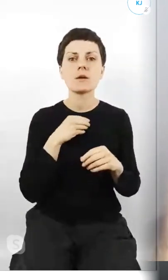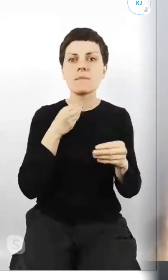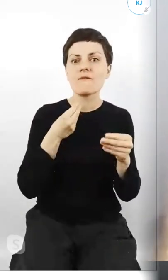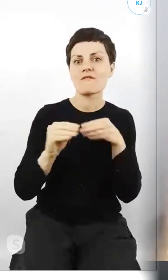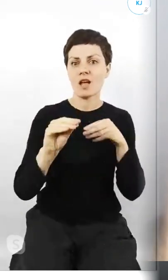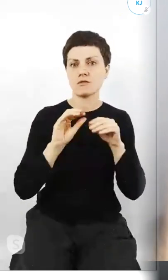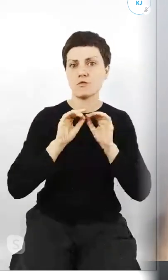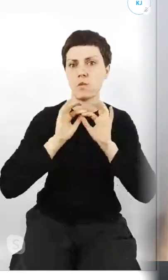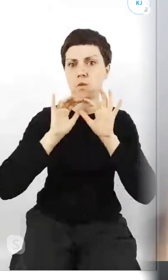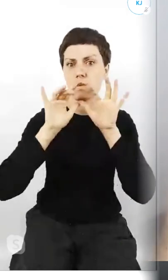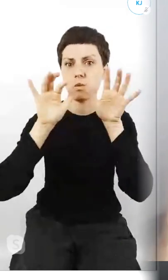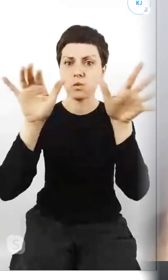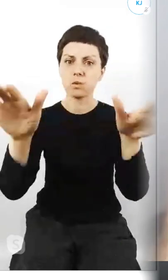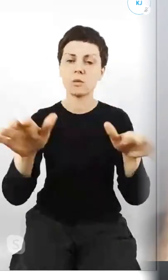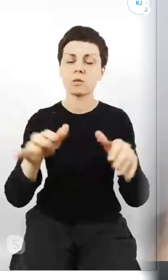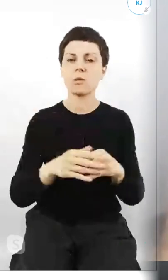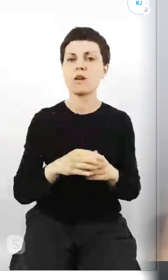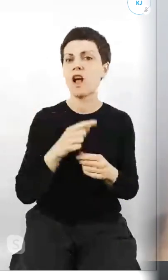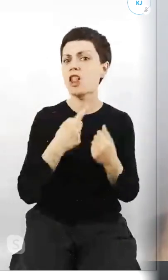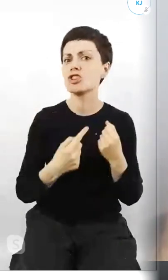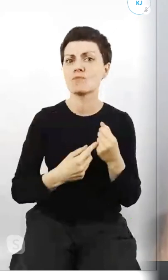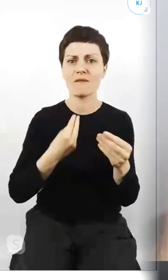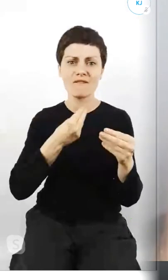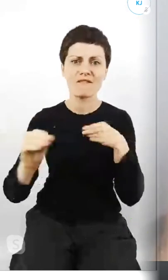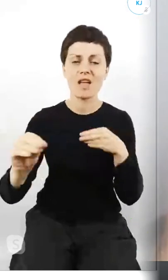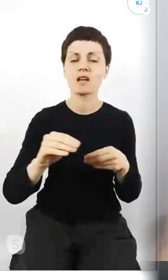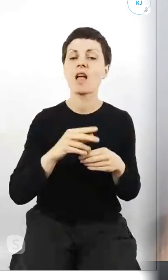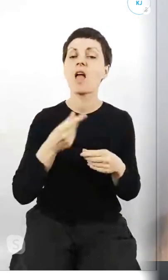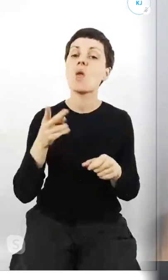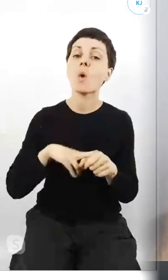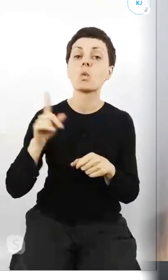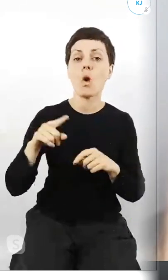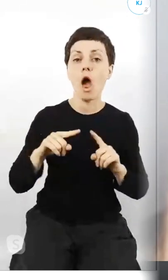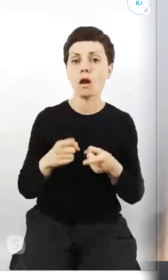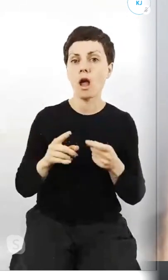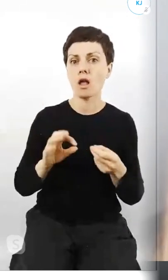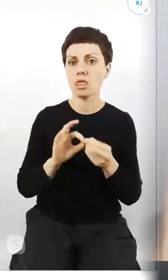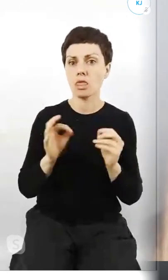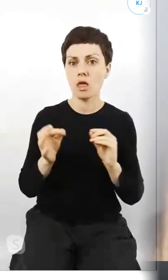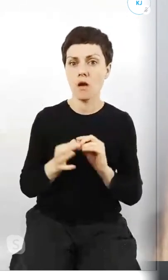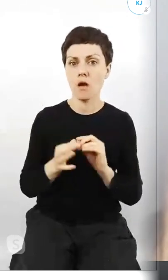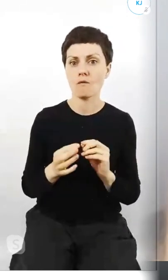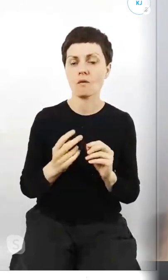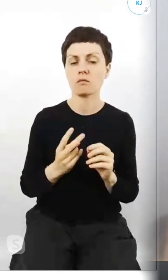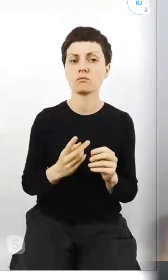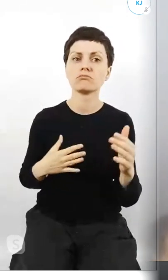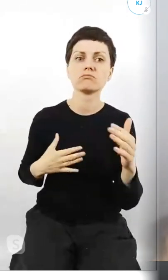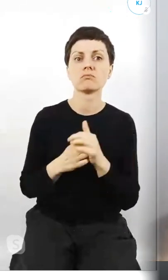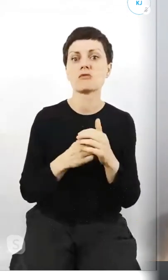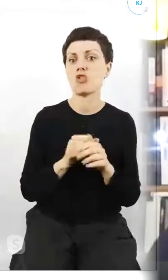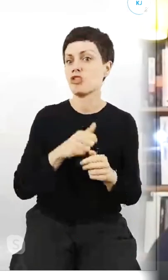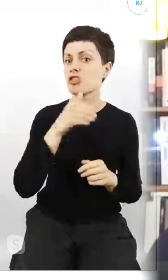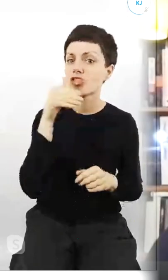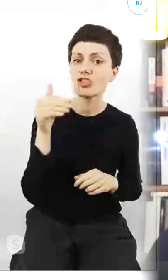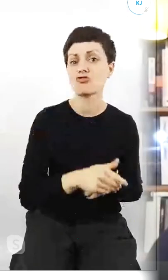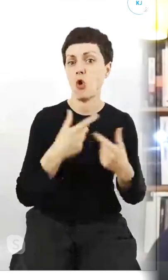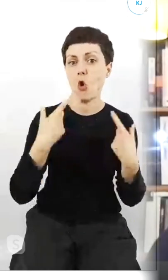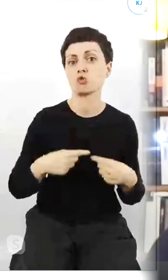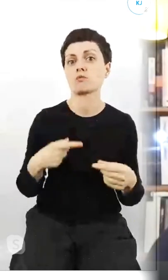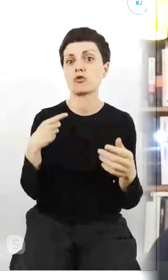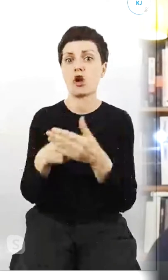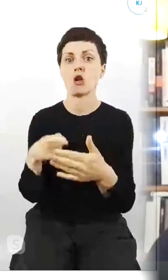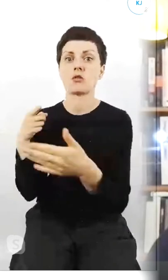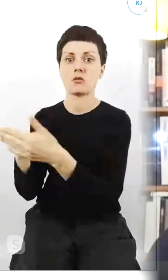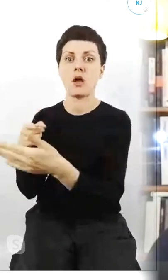liczb setek, a niektóre organizacje dochodzą nawet do tysięcy osób, które